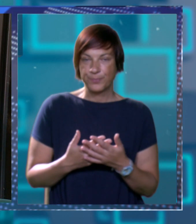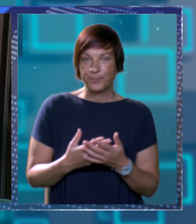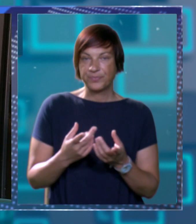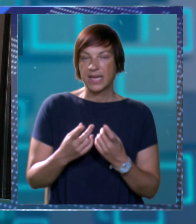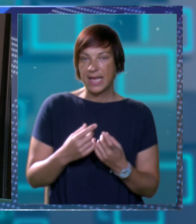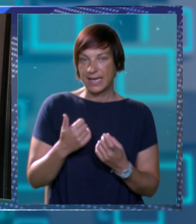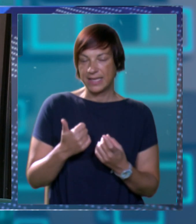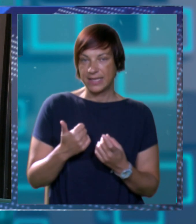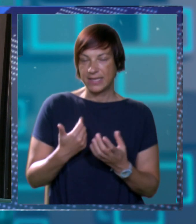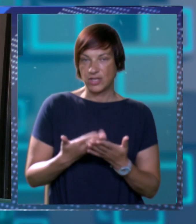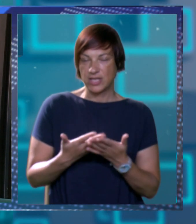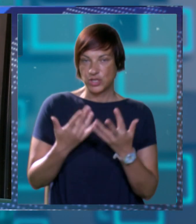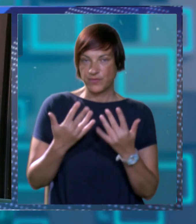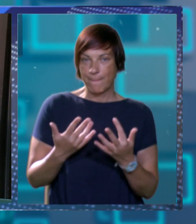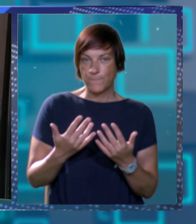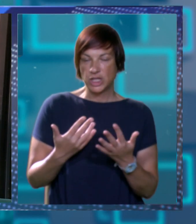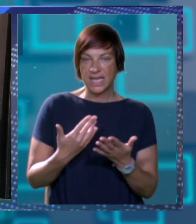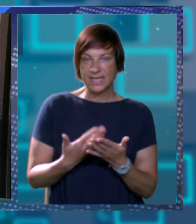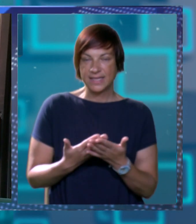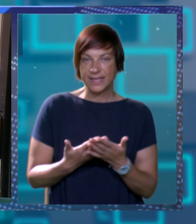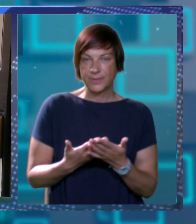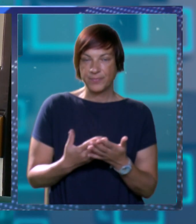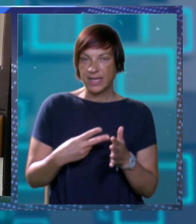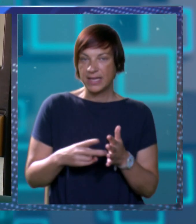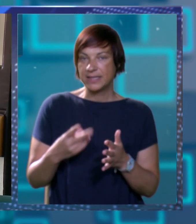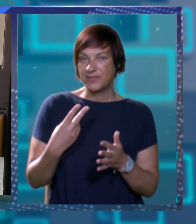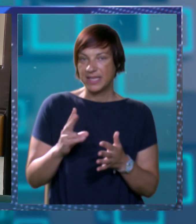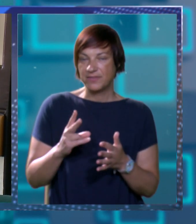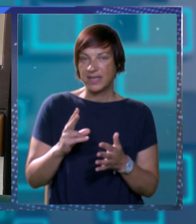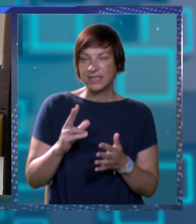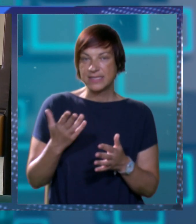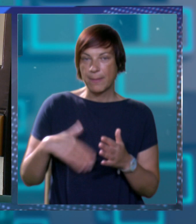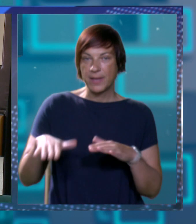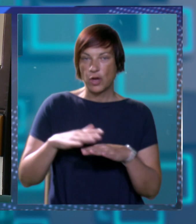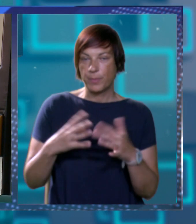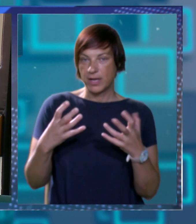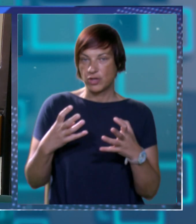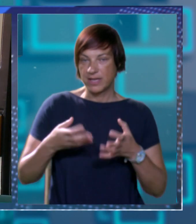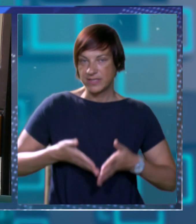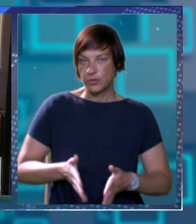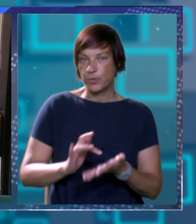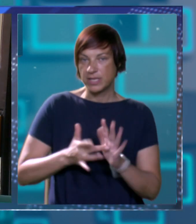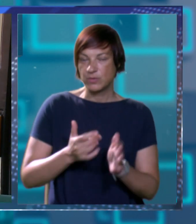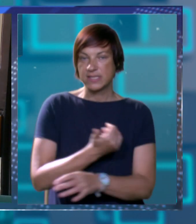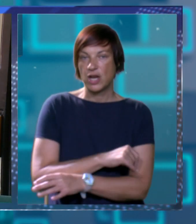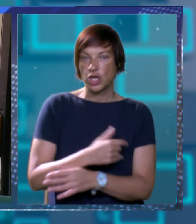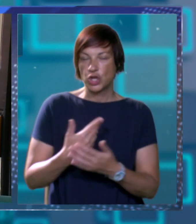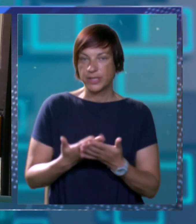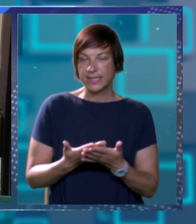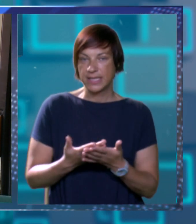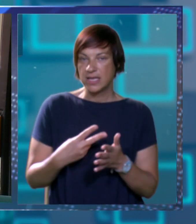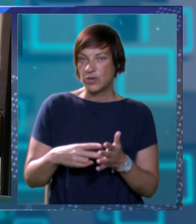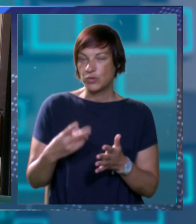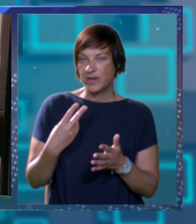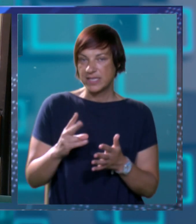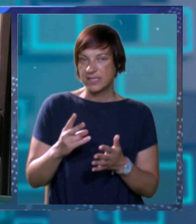Ali jedino da ću vam podatak recimo 2020. je bilo preko 900 poroda u cijeloj godini a